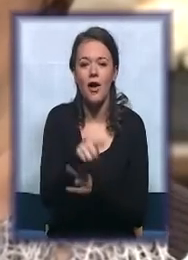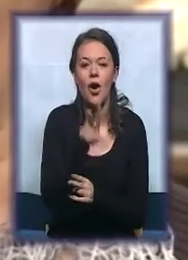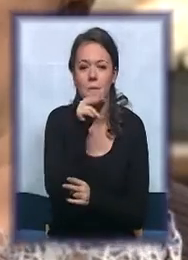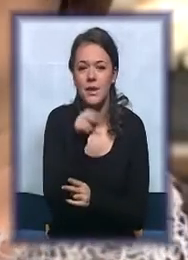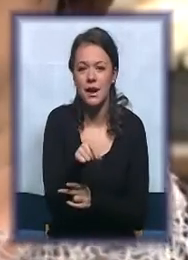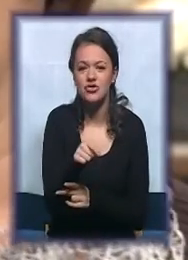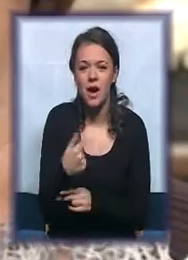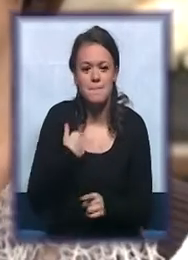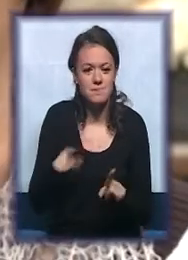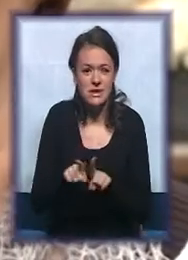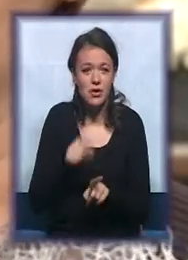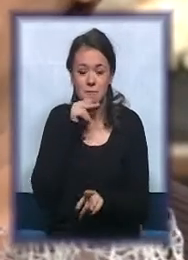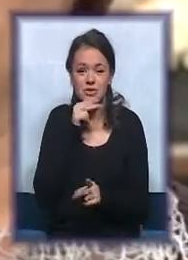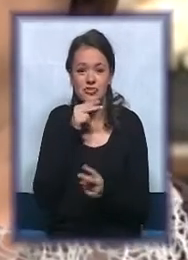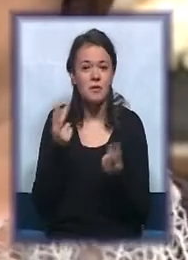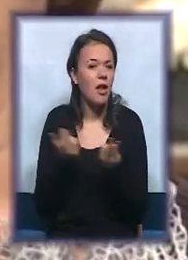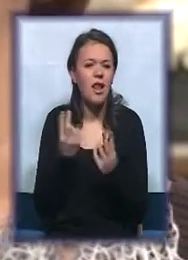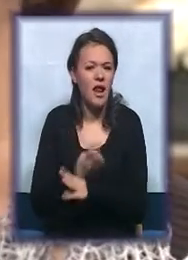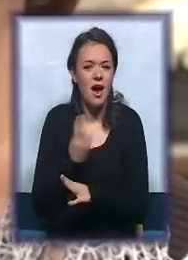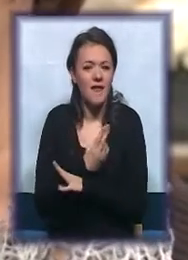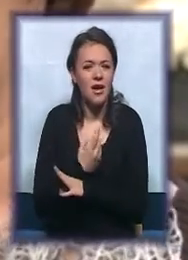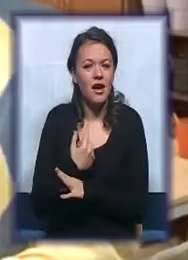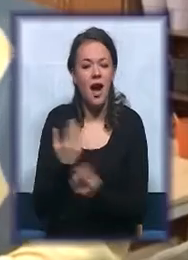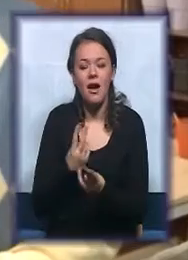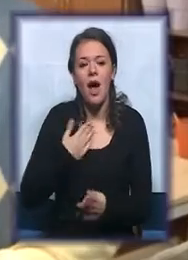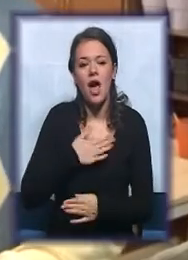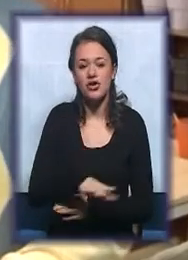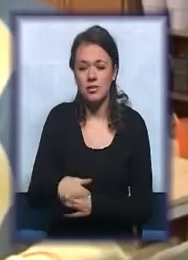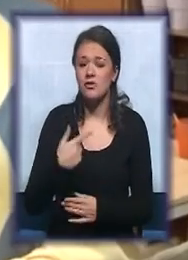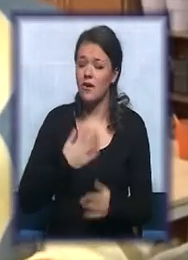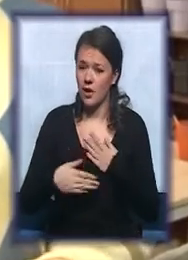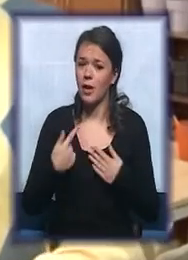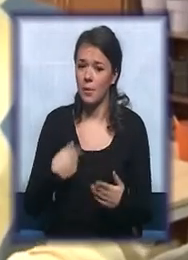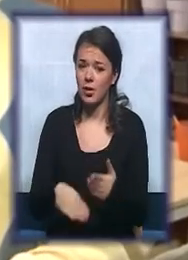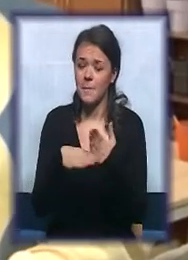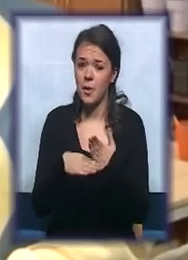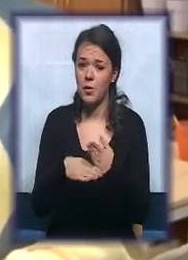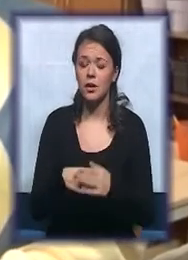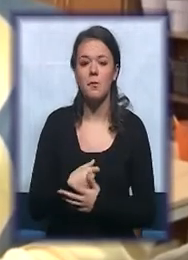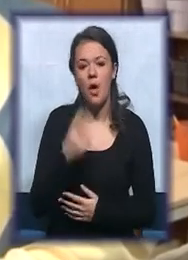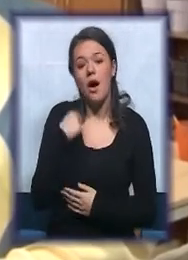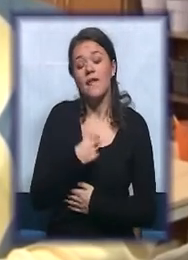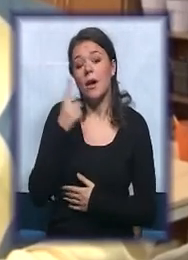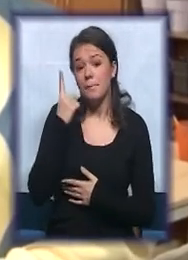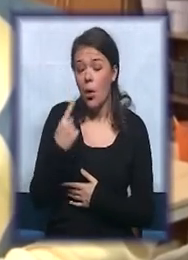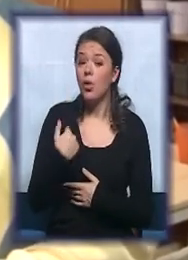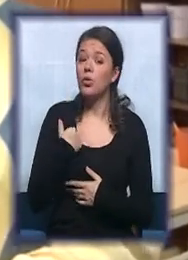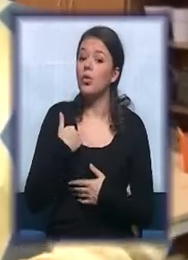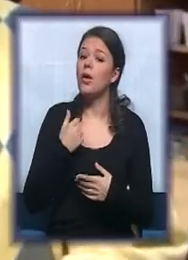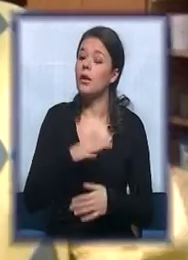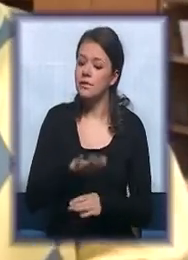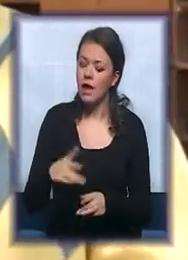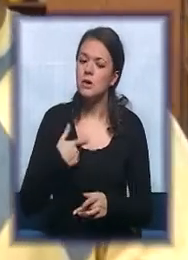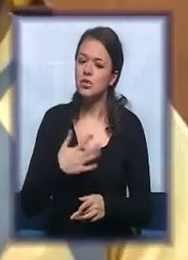je kao navika, kao naša deca, kao oni, volimo da je pomognemo. Hvala Bogu, mi smo se uhodili u ovaj posao i deca su nas previše